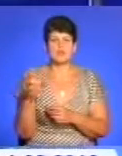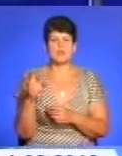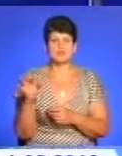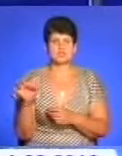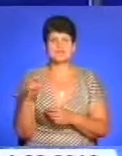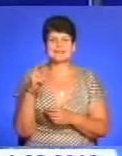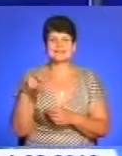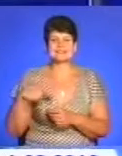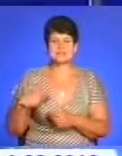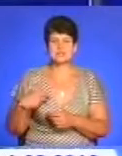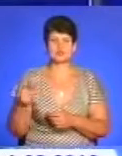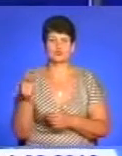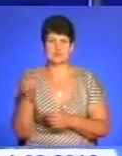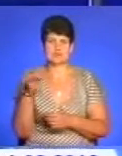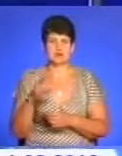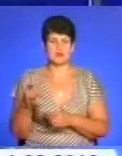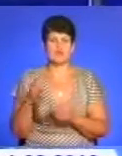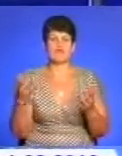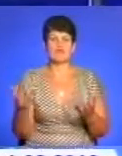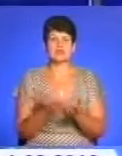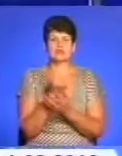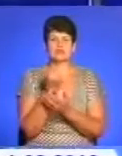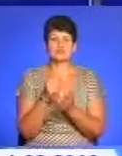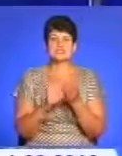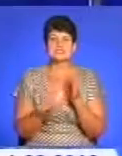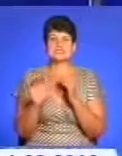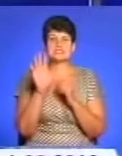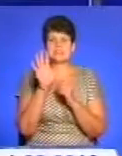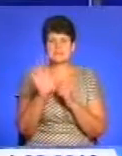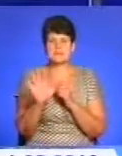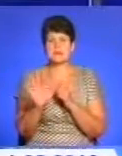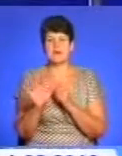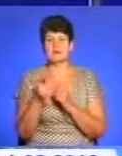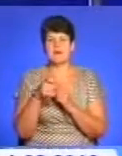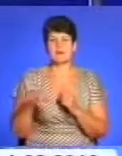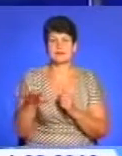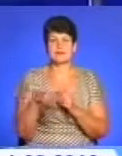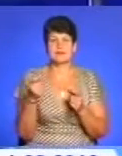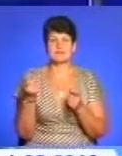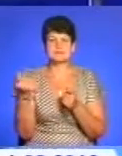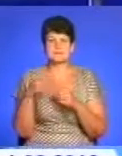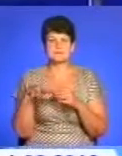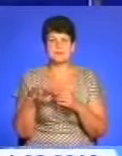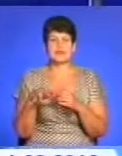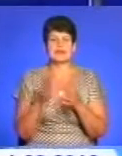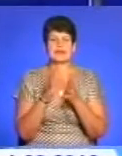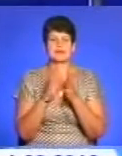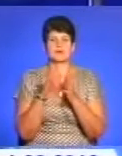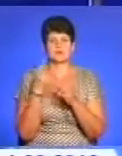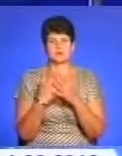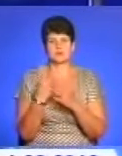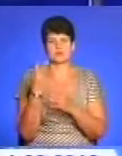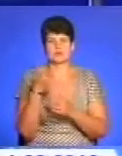Заліщицькому та Гусятинському районах. Врятовано 65,8 гектарів посівів зернових культур та більше гектара лісових насаджень.